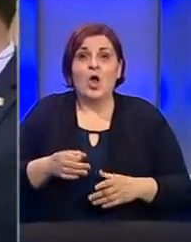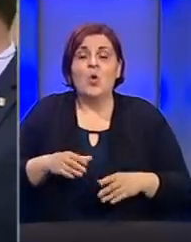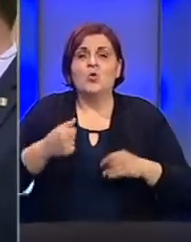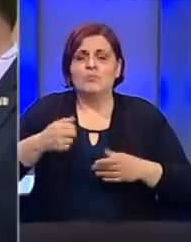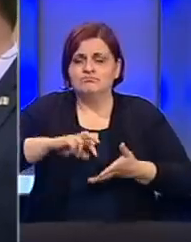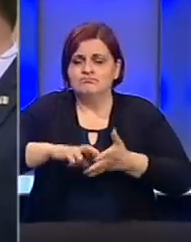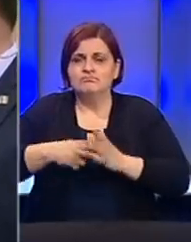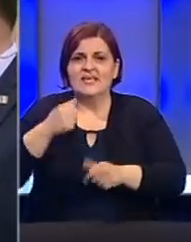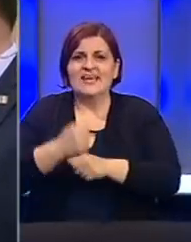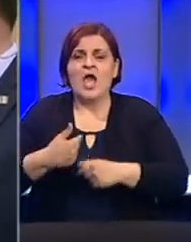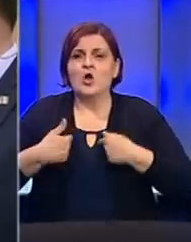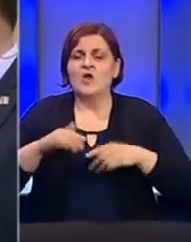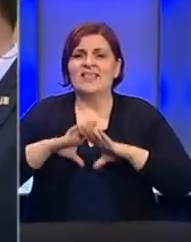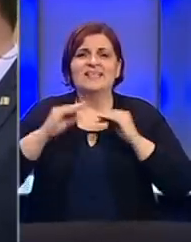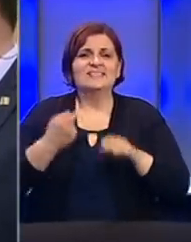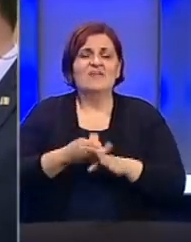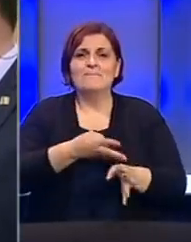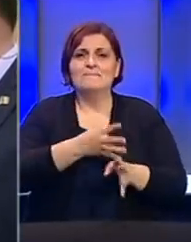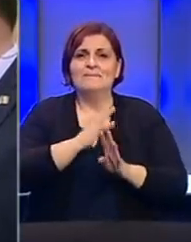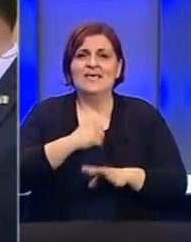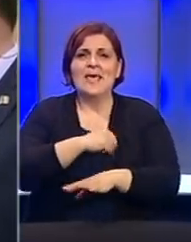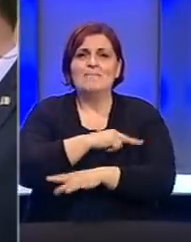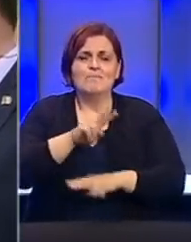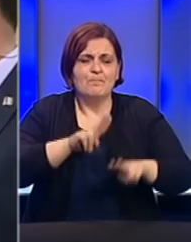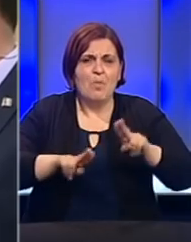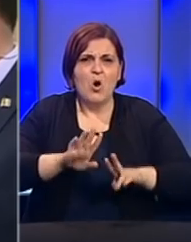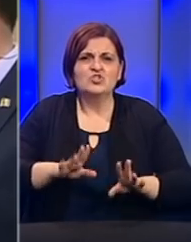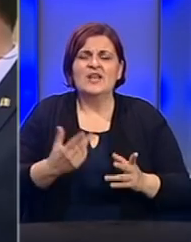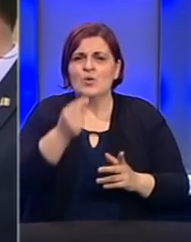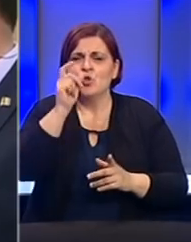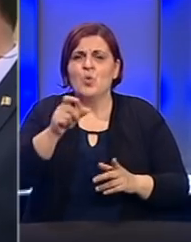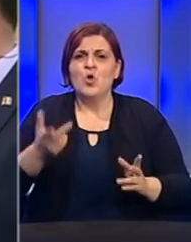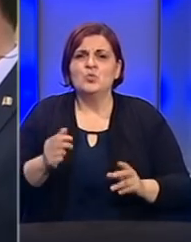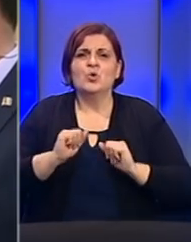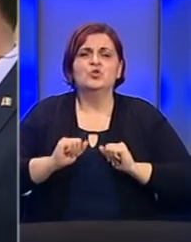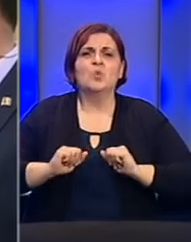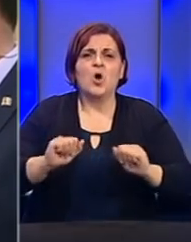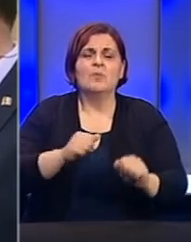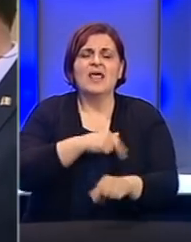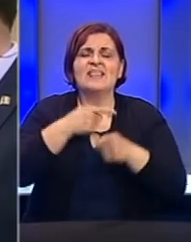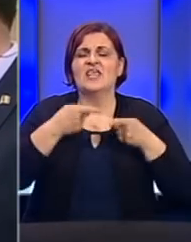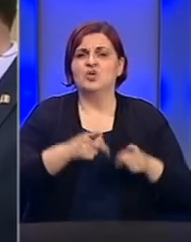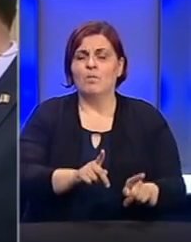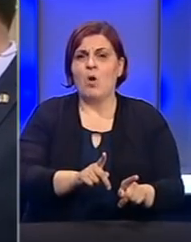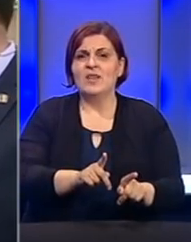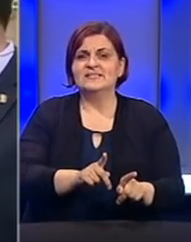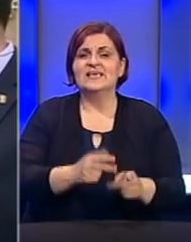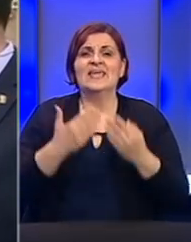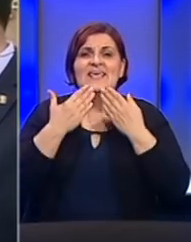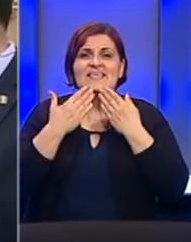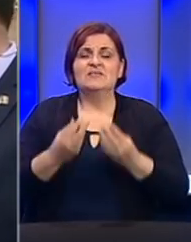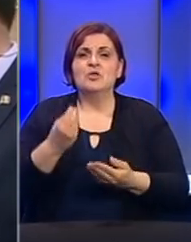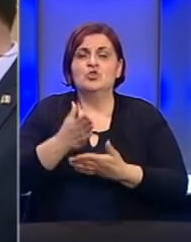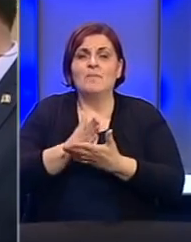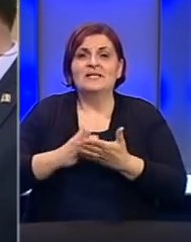strategiju rada. Kod nas su svi pacijenti bolnički tretirani, osim par ljudi koji su odbili bolnički tretman. Zahvaljujući